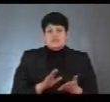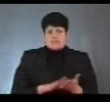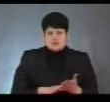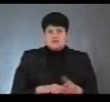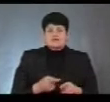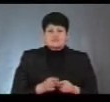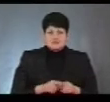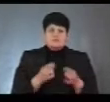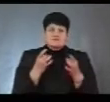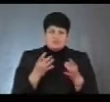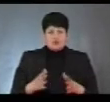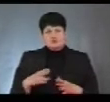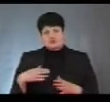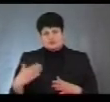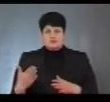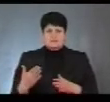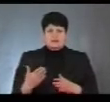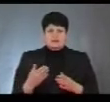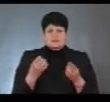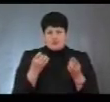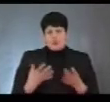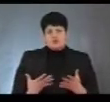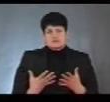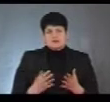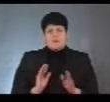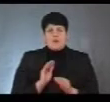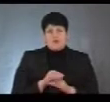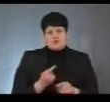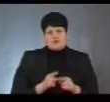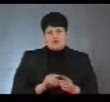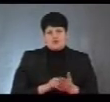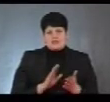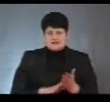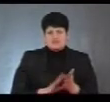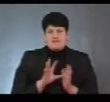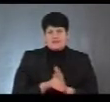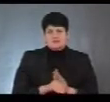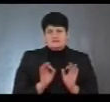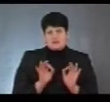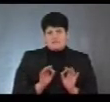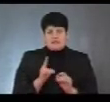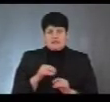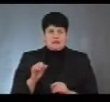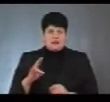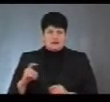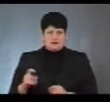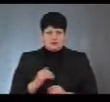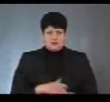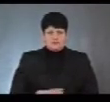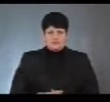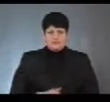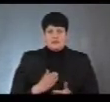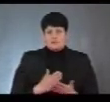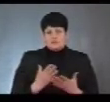також спростить з другого боку, набагато спростить поповнення цього реєстру і внестення його достовірних даних в нього. Ну, власне, маємо ще